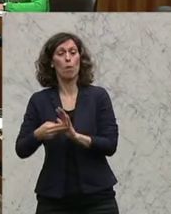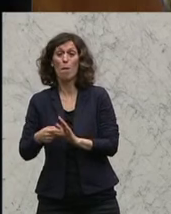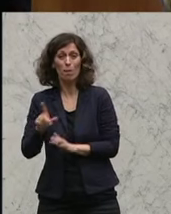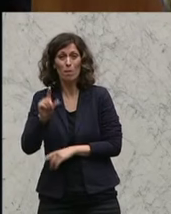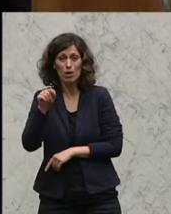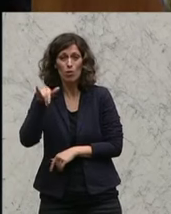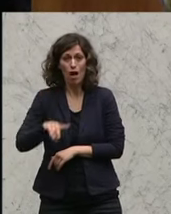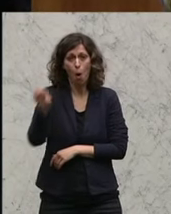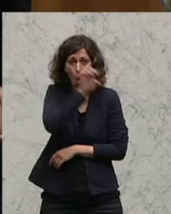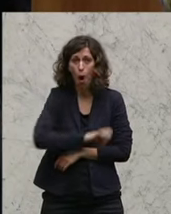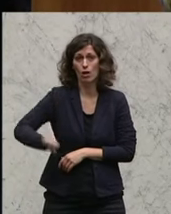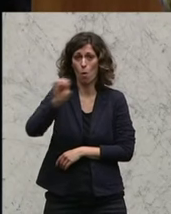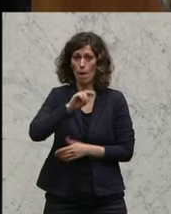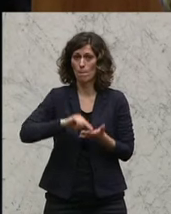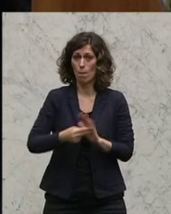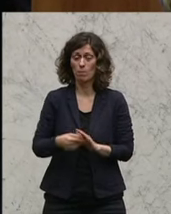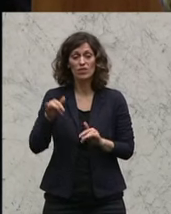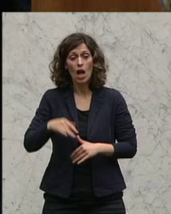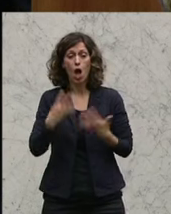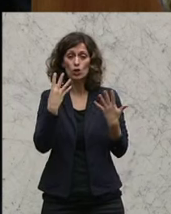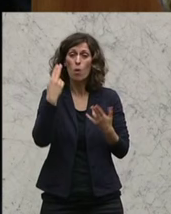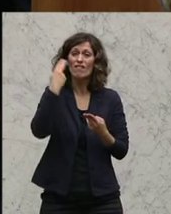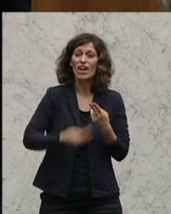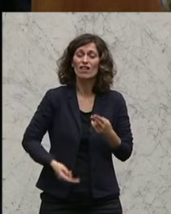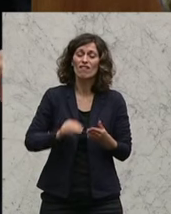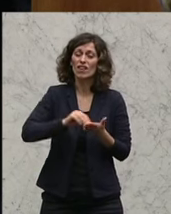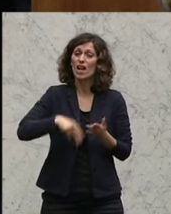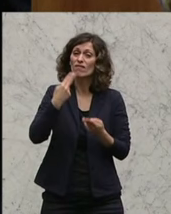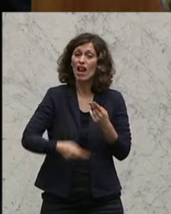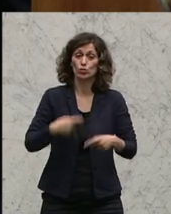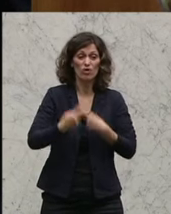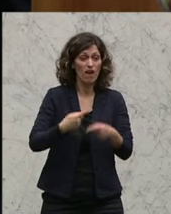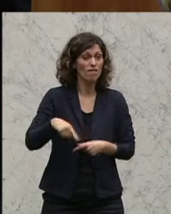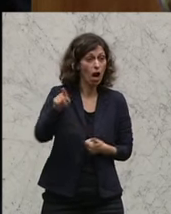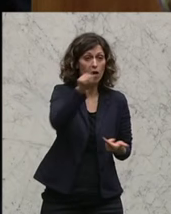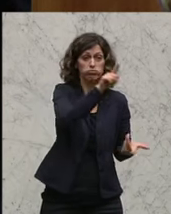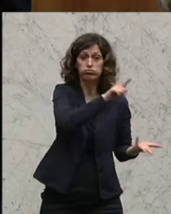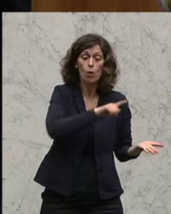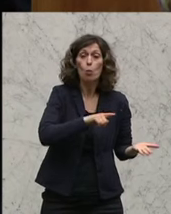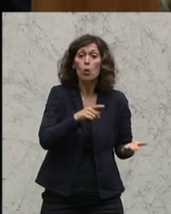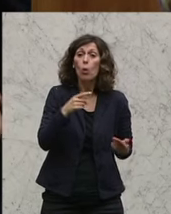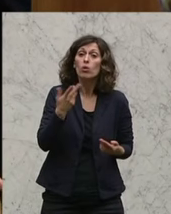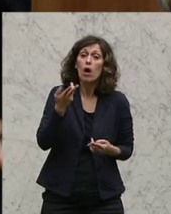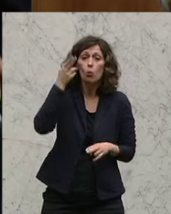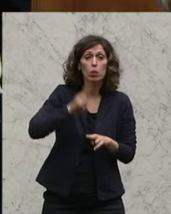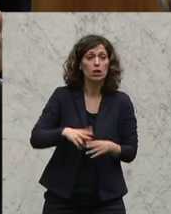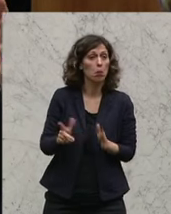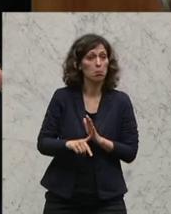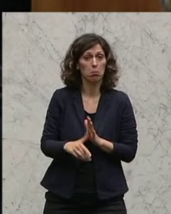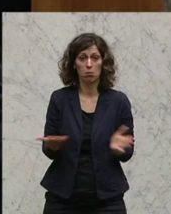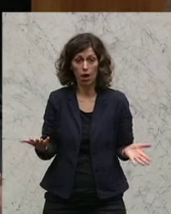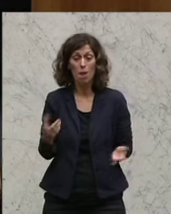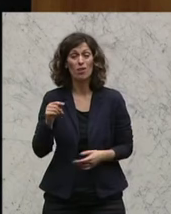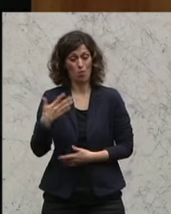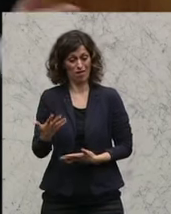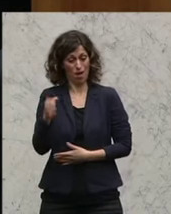ein europäisches. Wenn neun Vertragsverletzungsverfahren geleitet wurden und keines zu einer Verurteilung füllt, dann werden wir auf